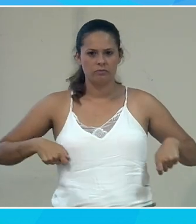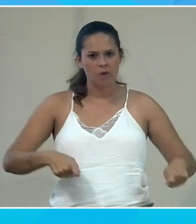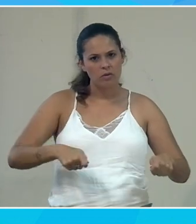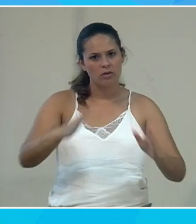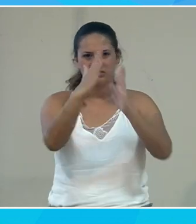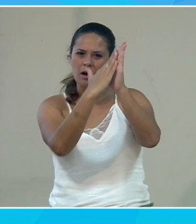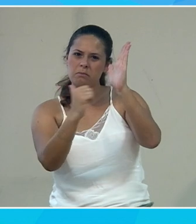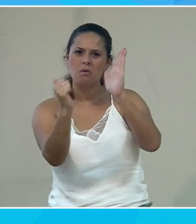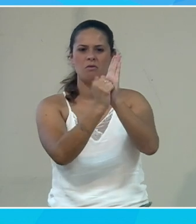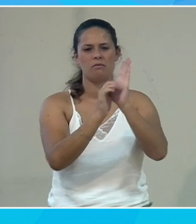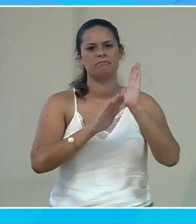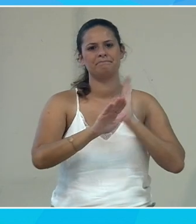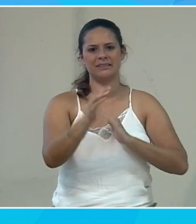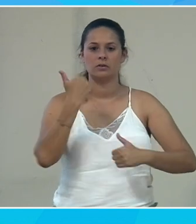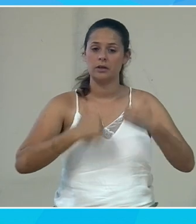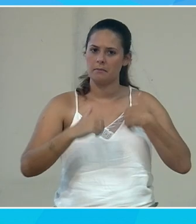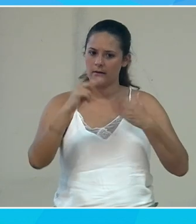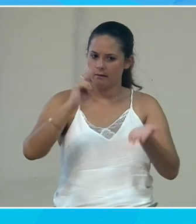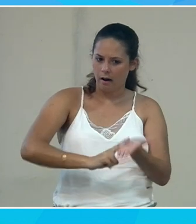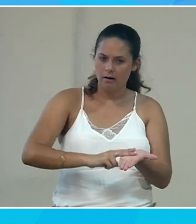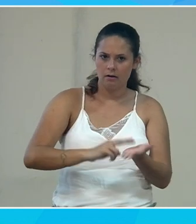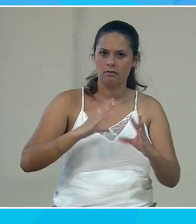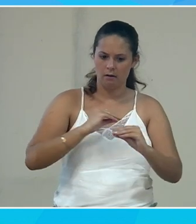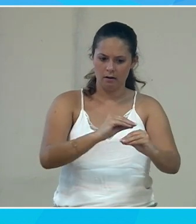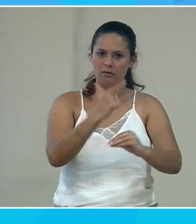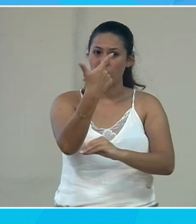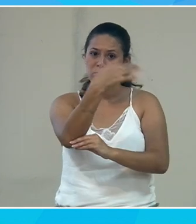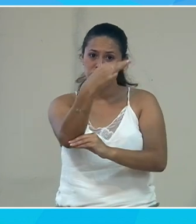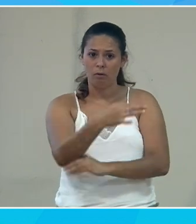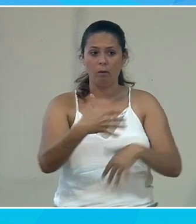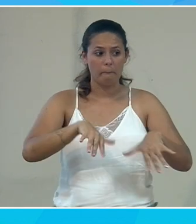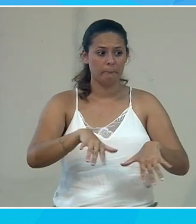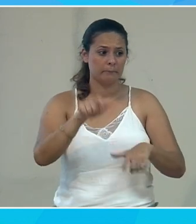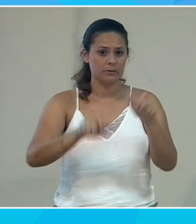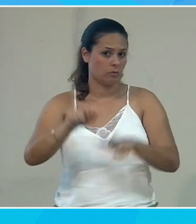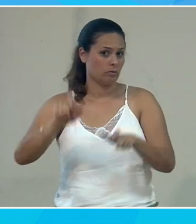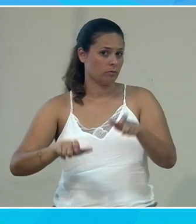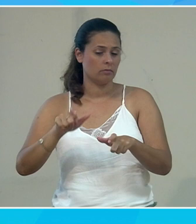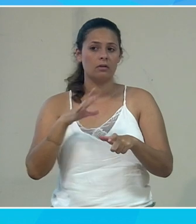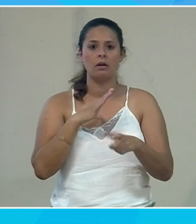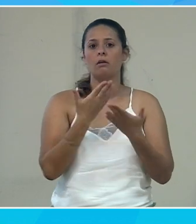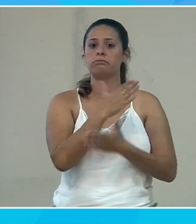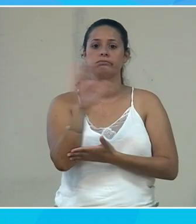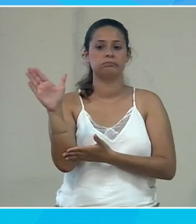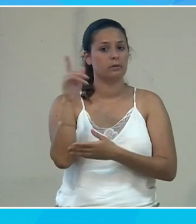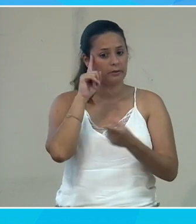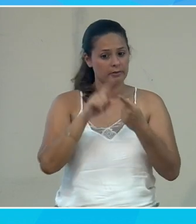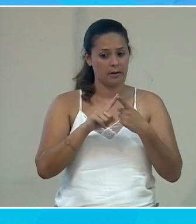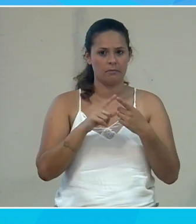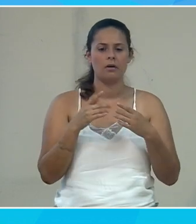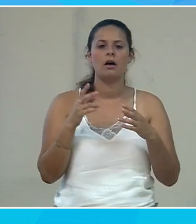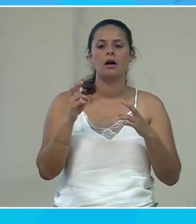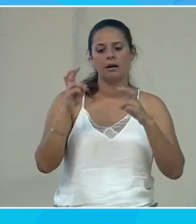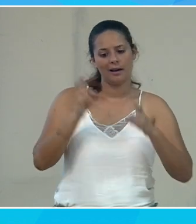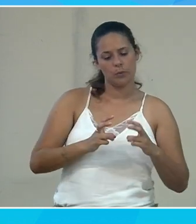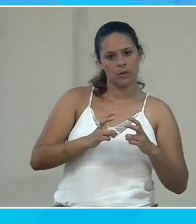symbolise, on va dire, beaucoup le handicap, mais en réalité, ça ne représente que 2% des personnes. Alors, il y a beaucoup d'autres problèmes de mobilité réduite,